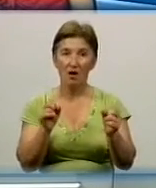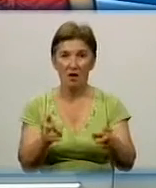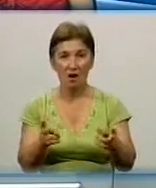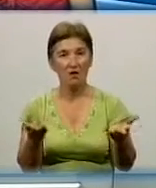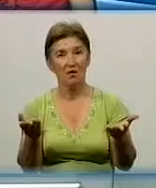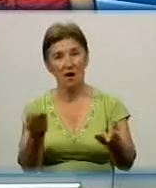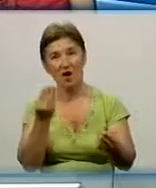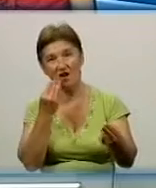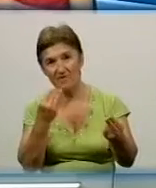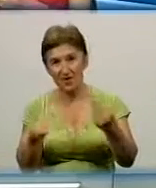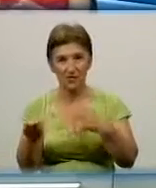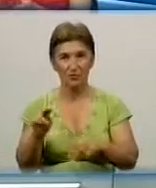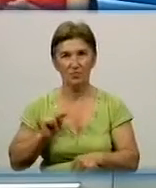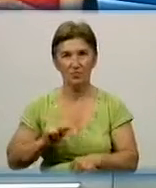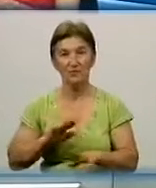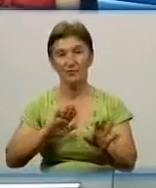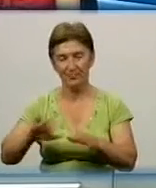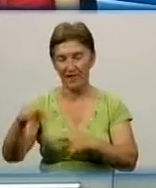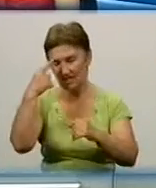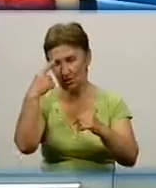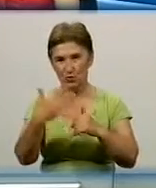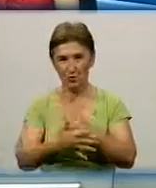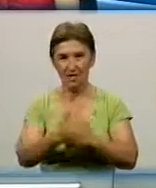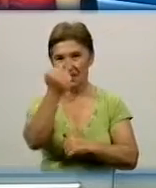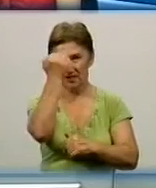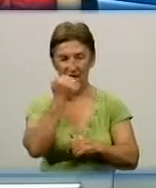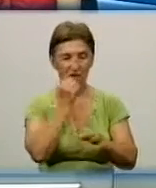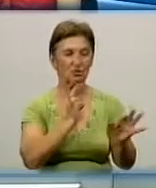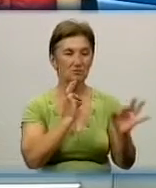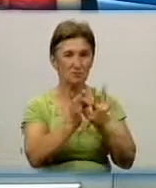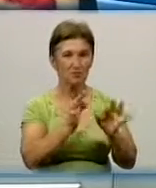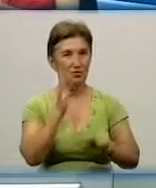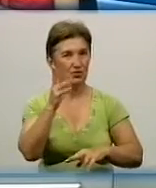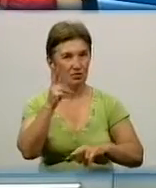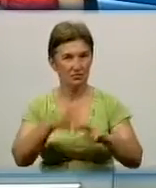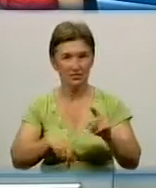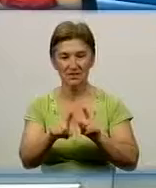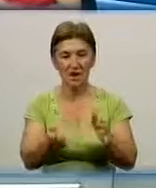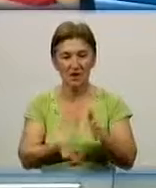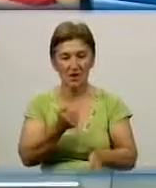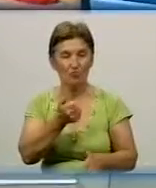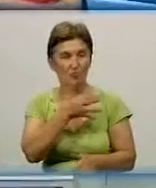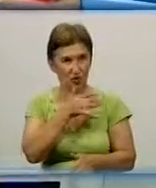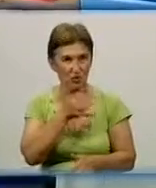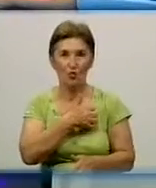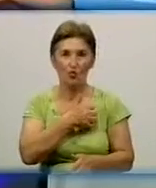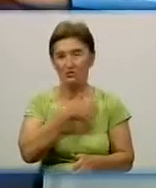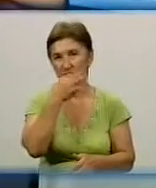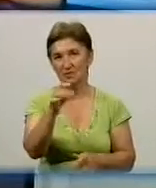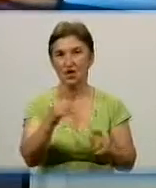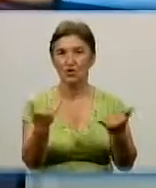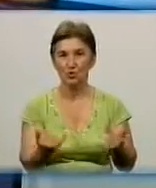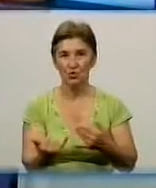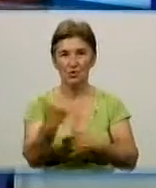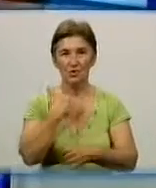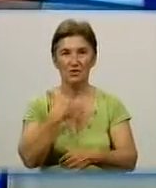працює. Зрозуміло. Я вам дуже дякую за розмову. Маємо завершувати за тим забраком часу. Нашим глядачам я хочу нагадати, що сьогодні у нас